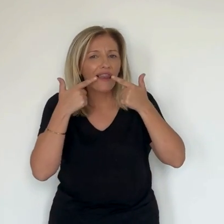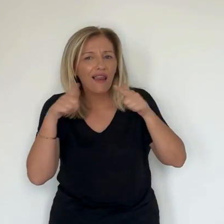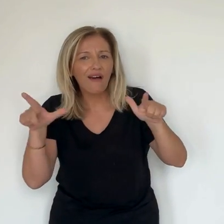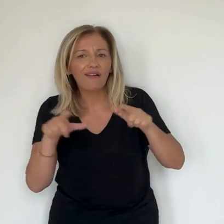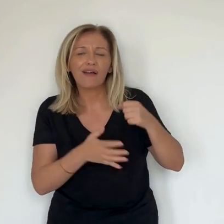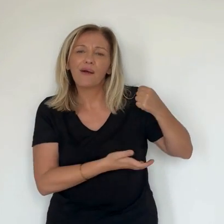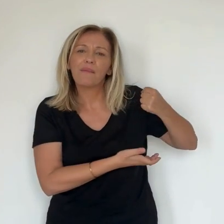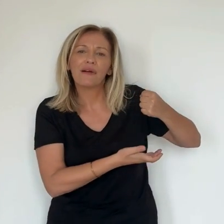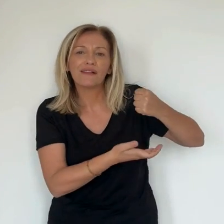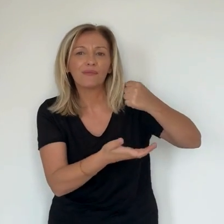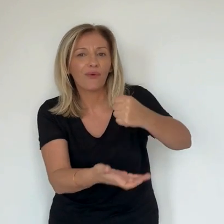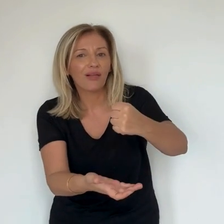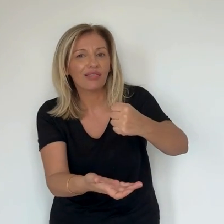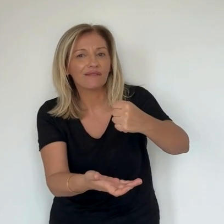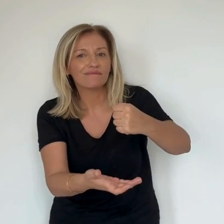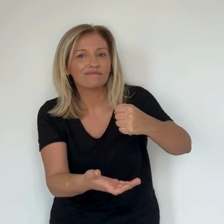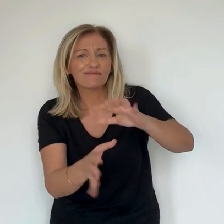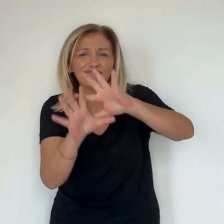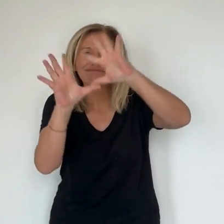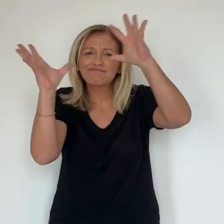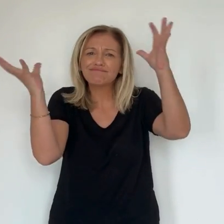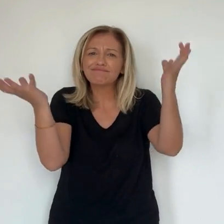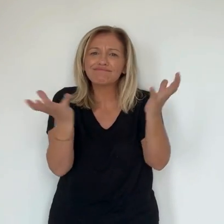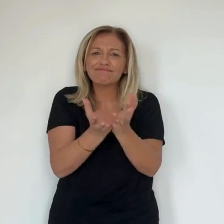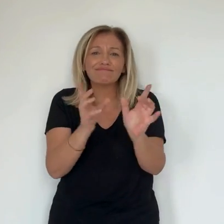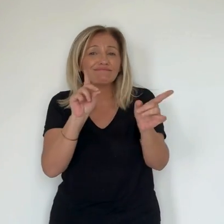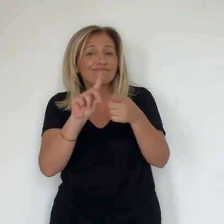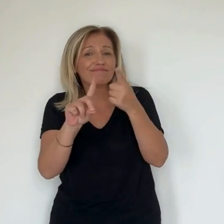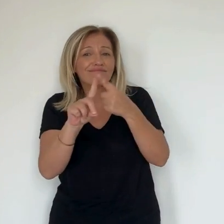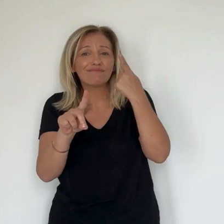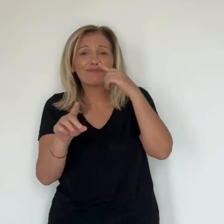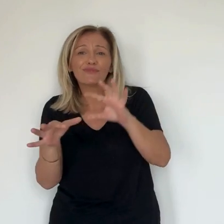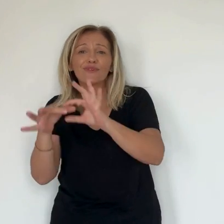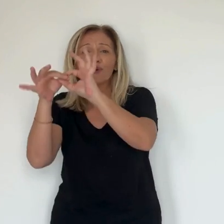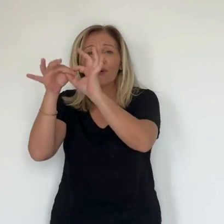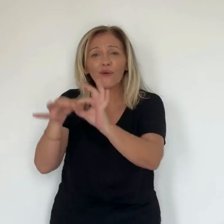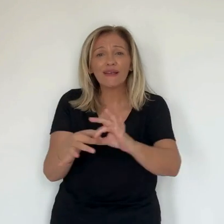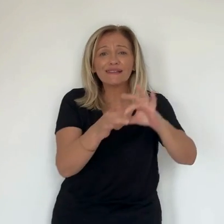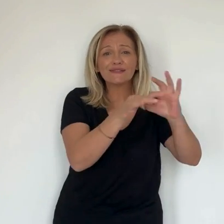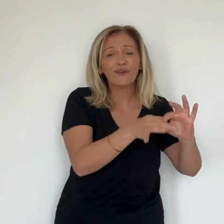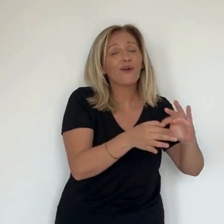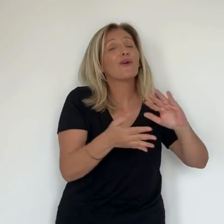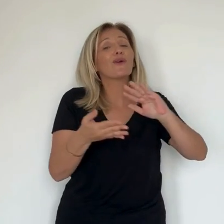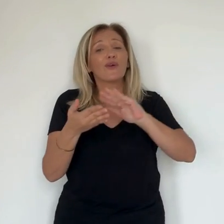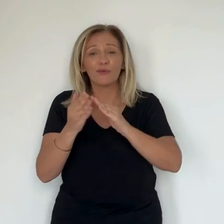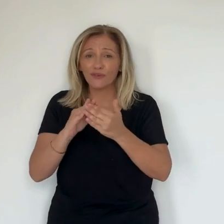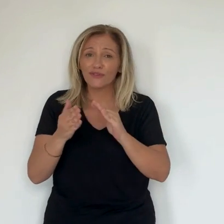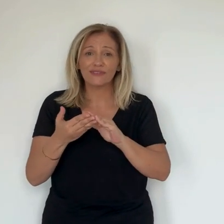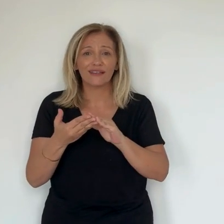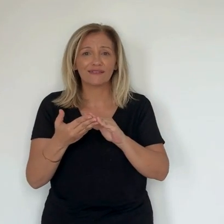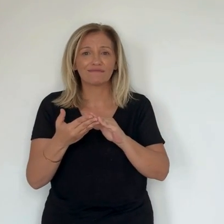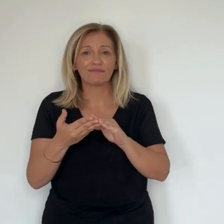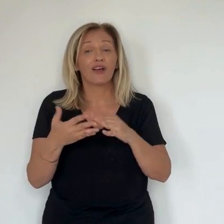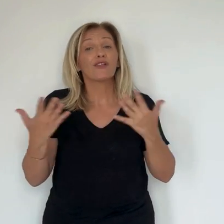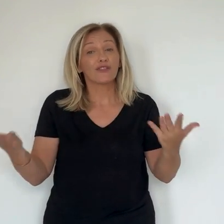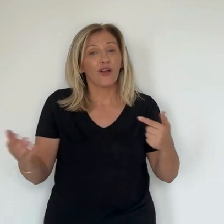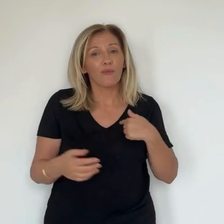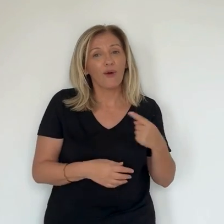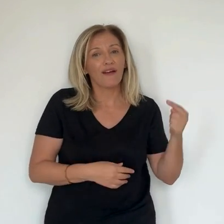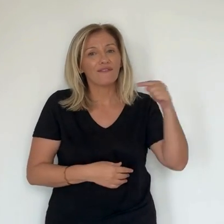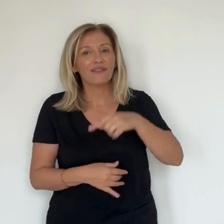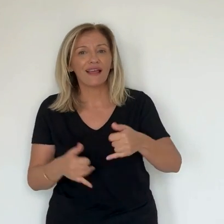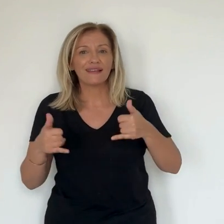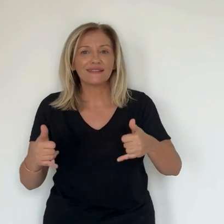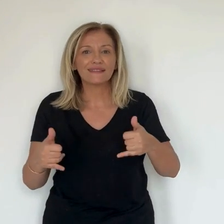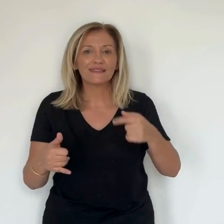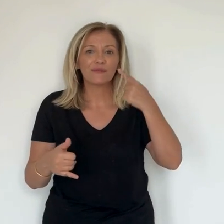de déploiement culturel parce que ça, compte beaucoup de connaître son histoire, la langue, tout ce bagage, tout ce